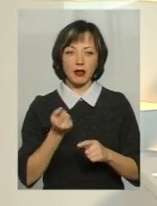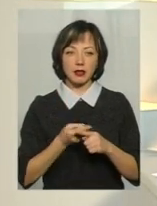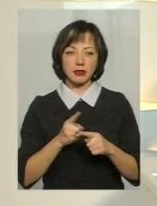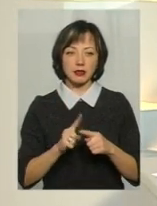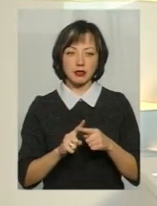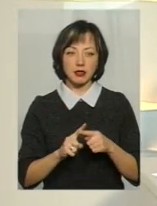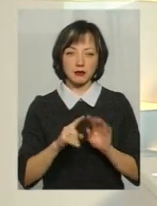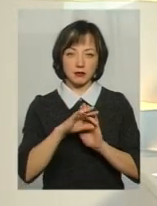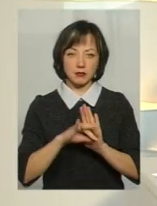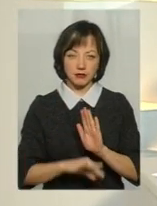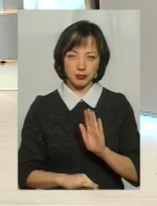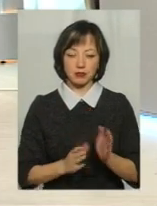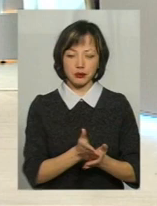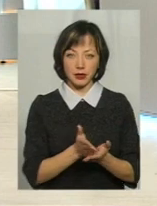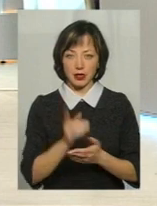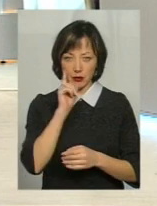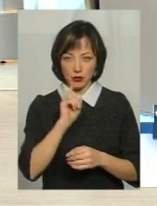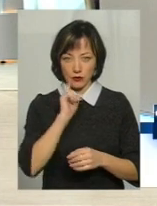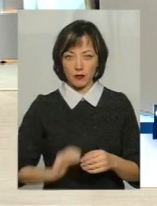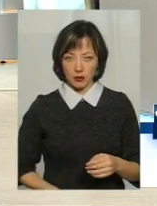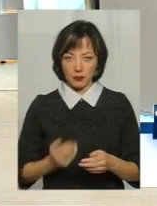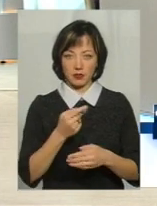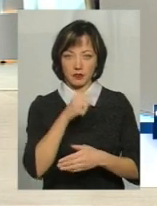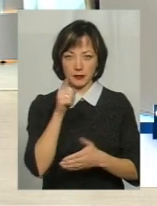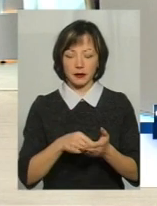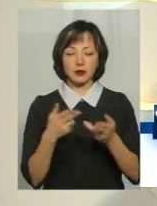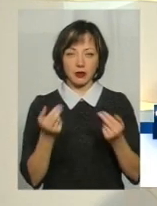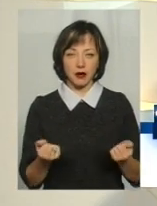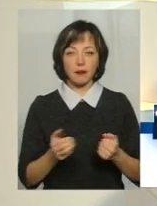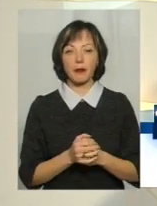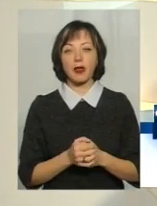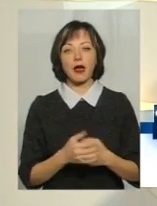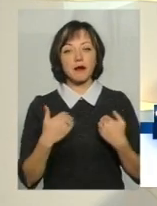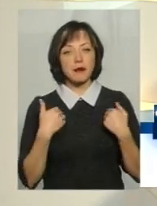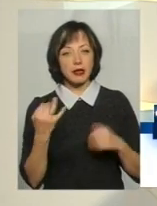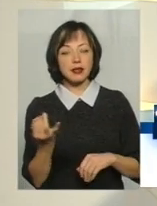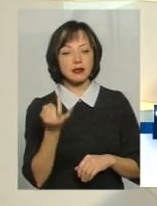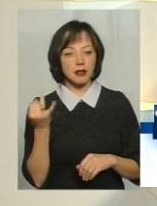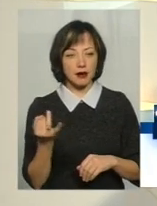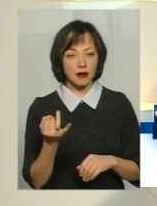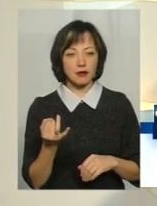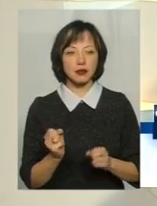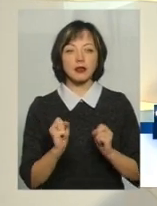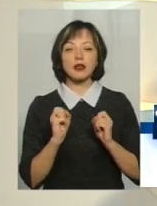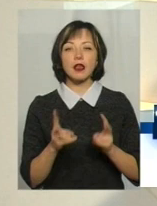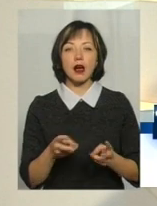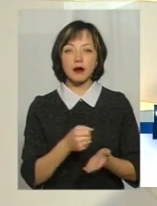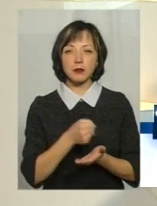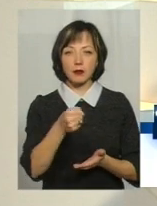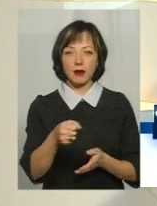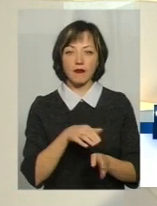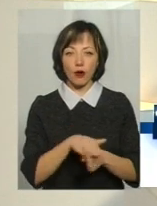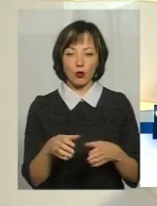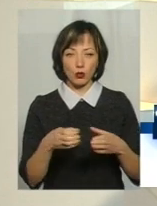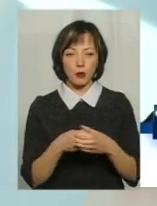які я перерахував маршрути, будуть тимчасові перевізники працювати. Мене цікавить, як їх будуть призначати виконком, які